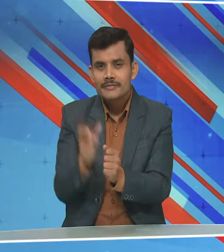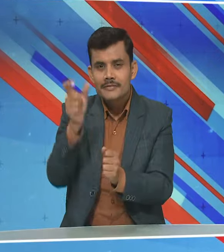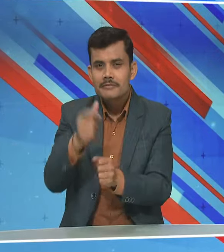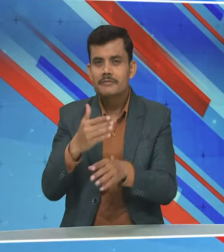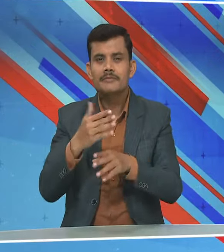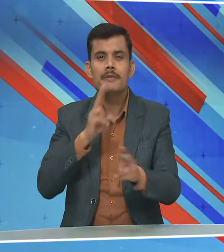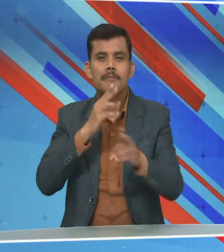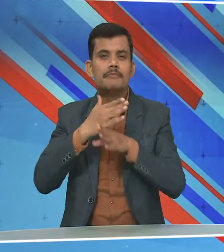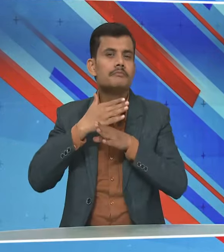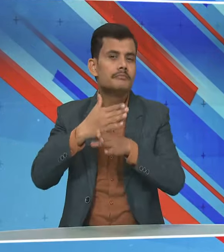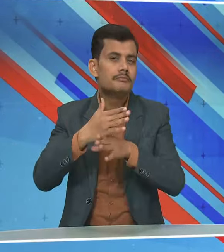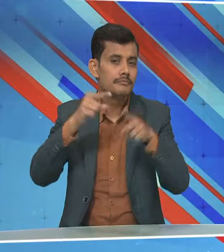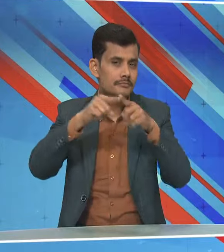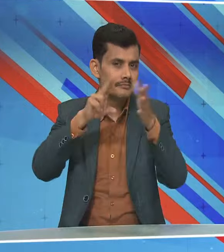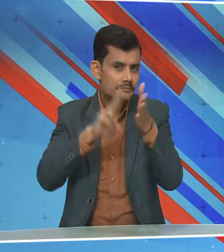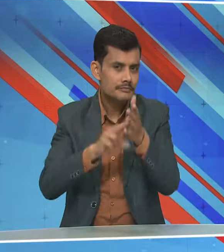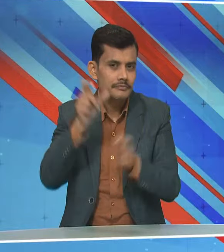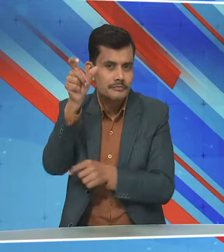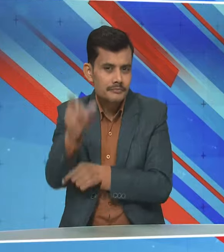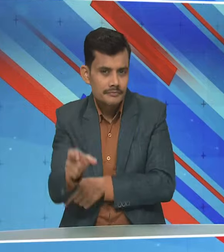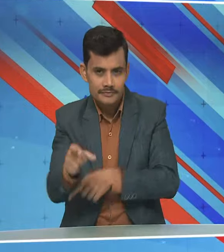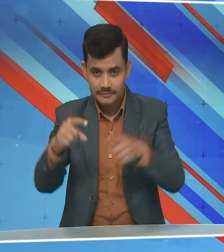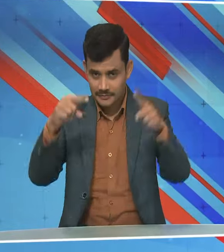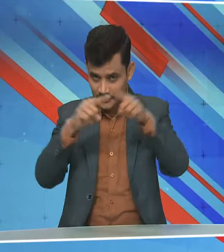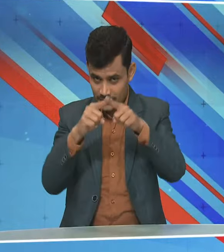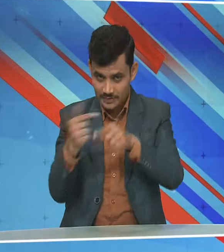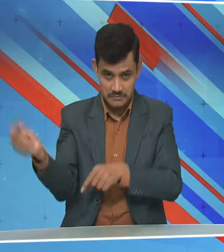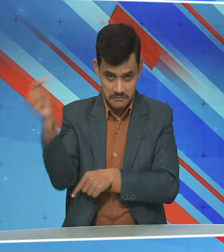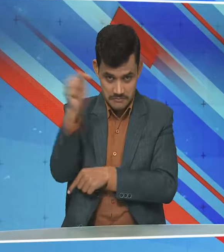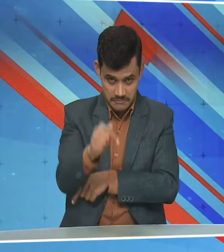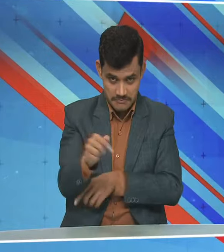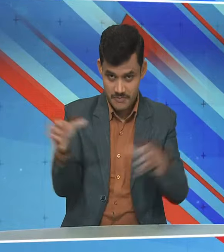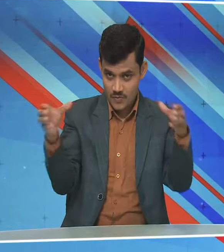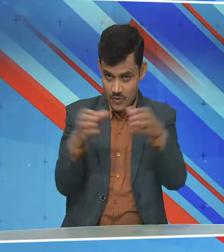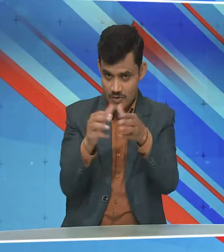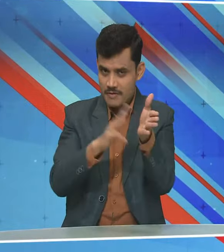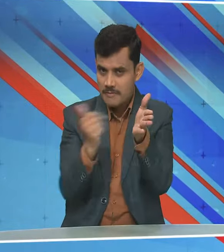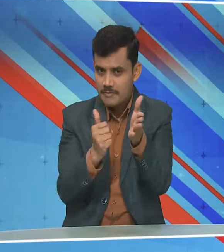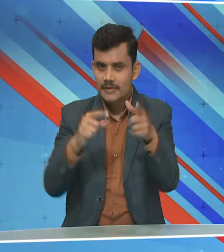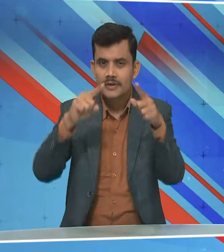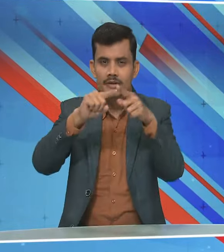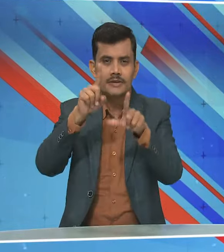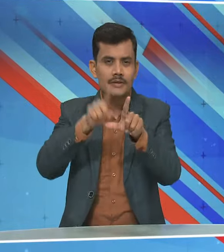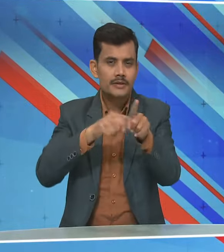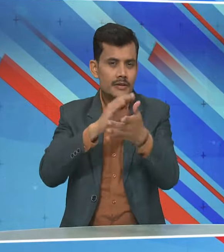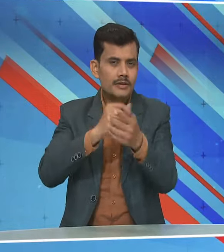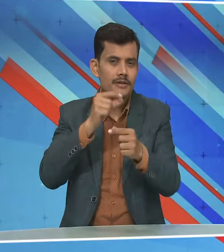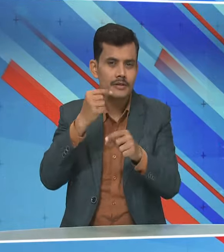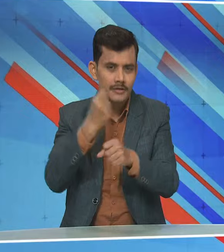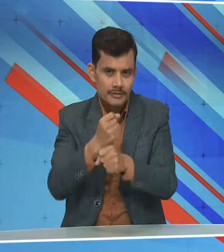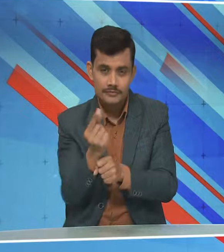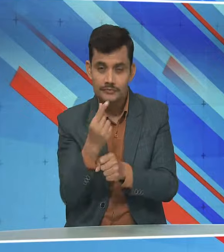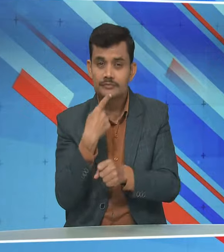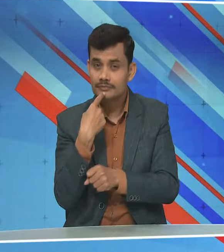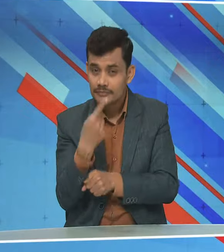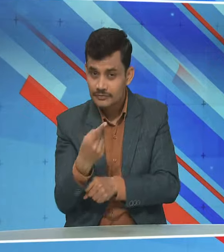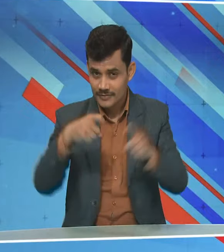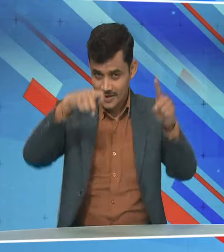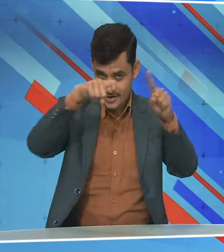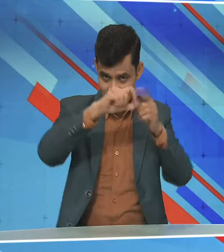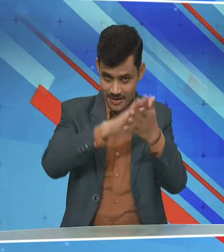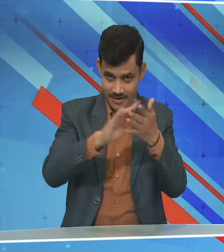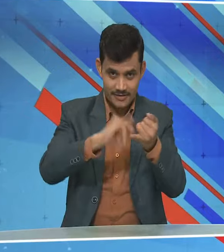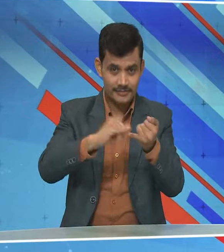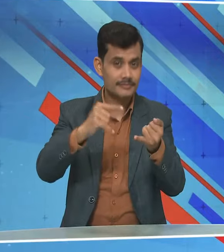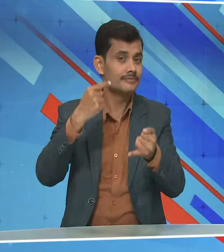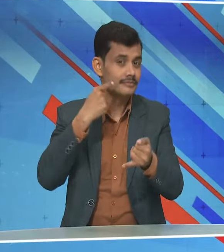साथ बाचीत का दौरान तमिलाडू के तंजावुर्ख से आए प्रत्निधी मंडल के सदस्ये त्यागू ने कहा कि काशी तमिल संगमम के